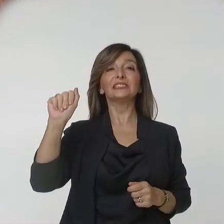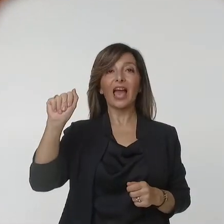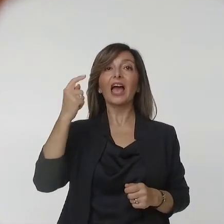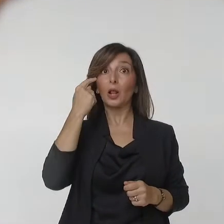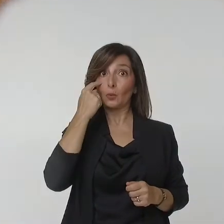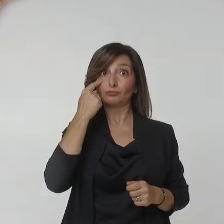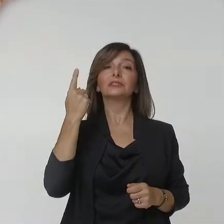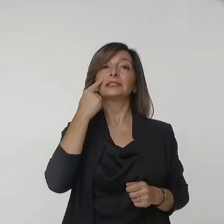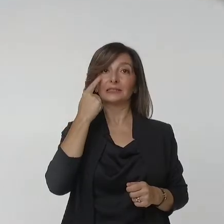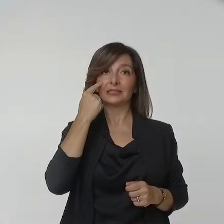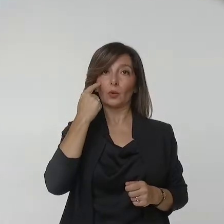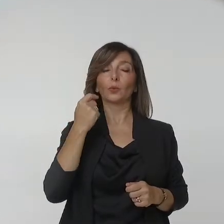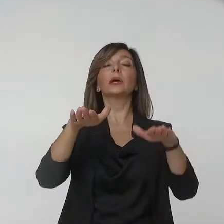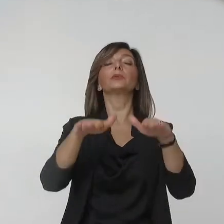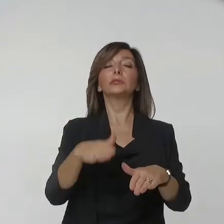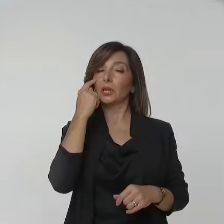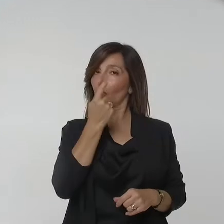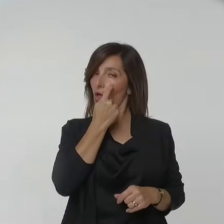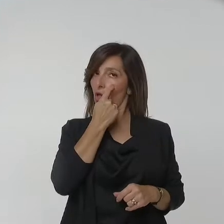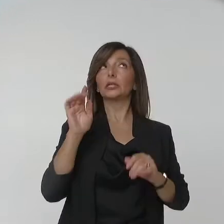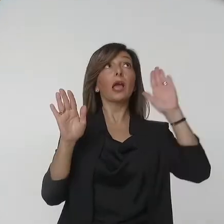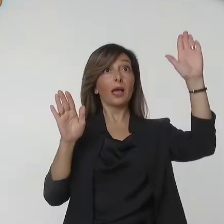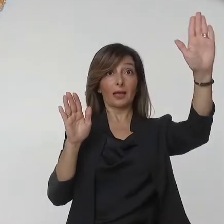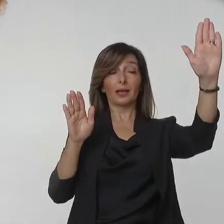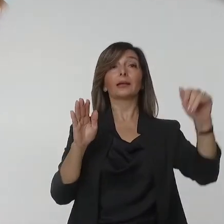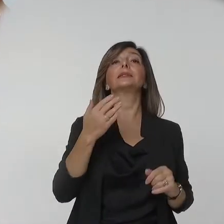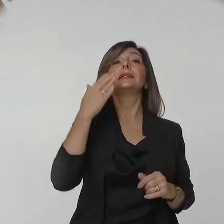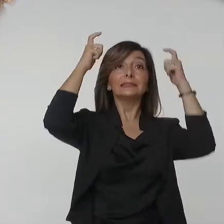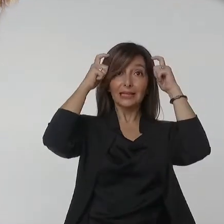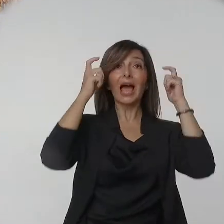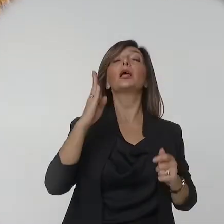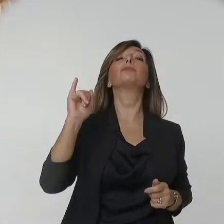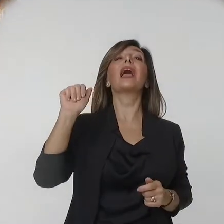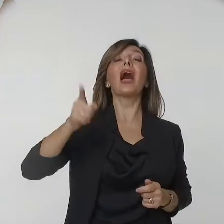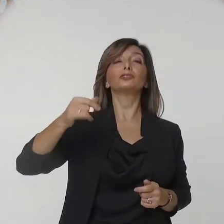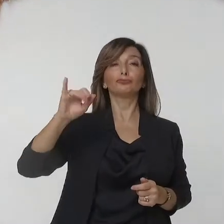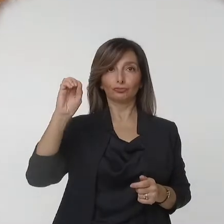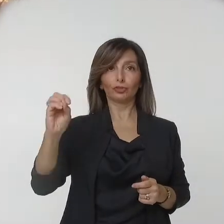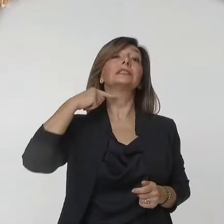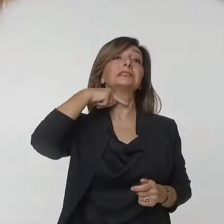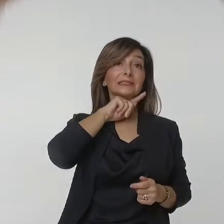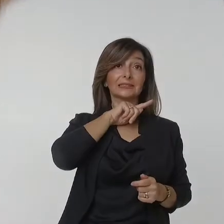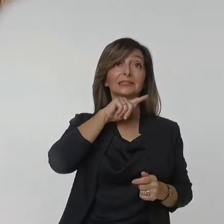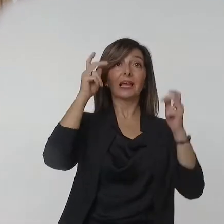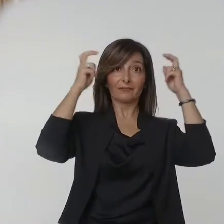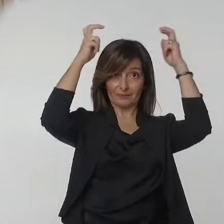protettrice degli occhi e dall'altro lato San Biagio Vescovo protettore della gola.